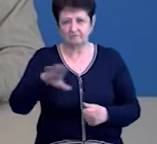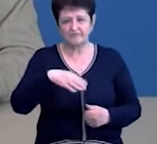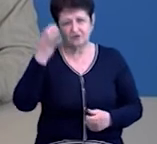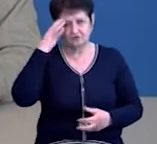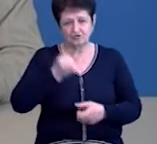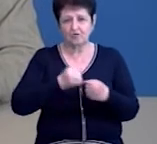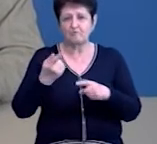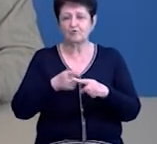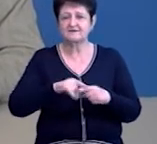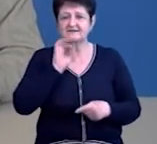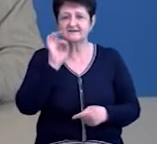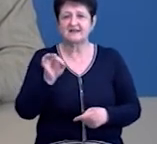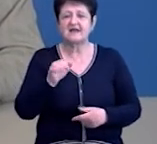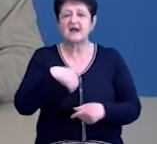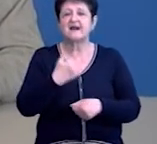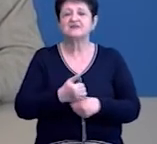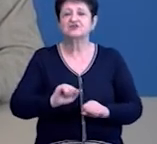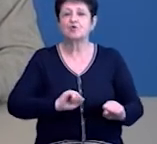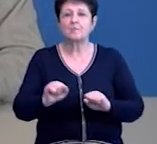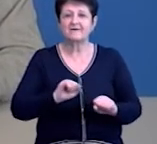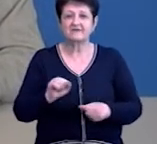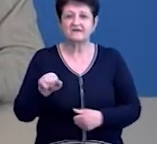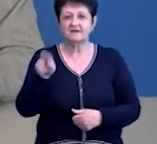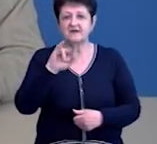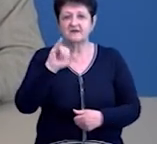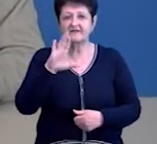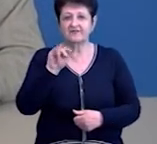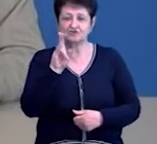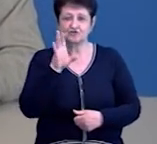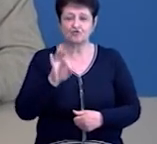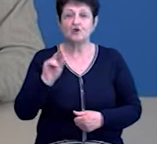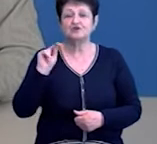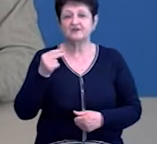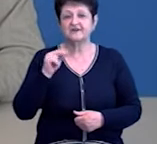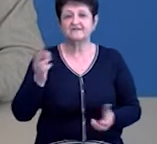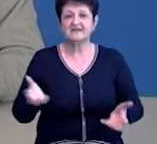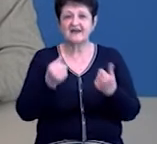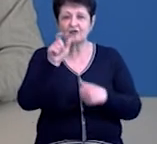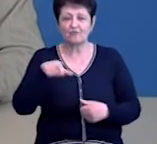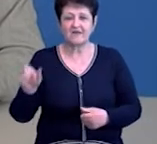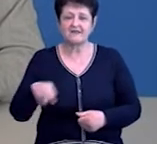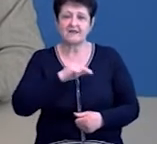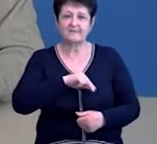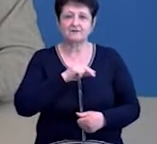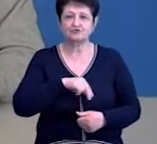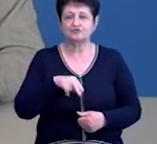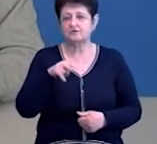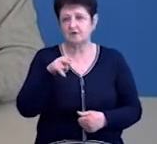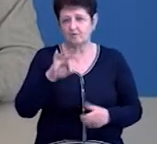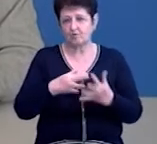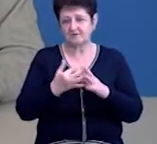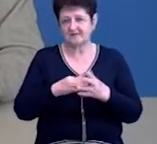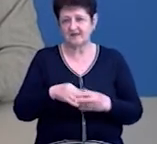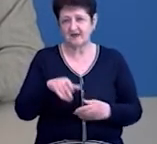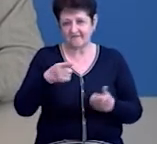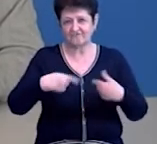Про це Суспільному сказав речник управління ДСНС в області Олександр Івченко. Чернігівські рятувальники наразі працюють в покинутих селах у зоні